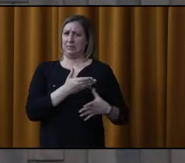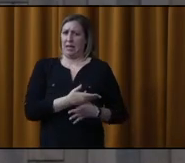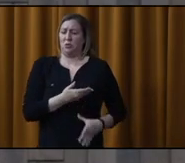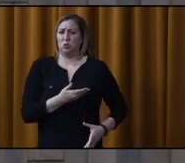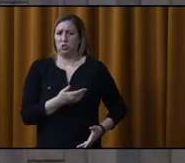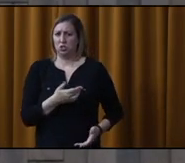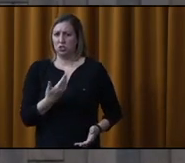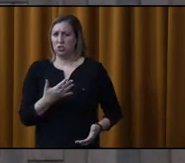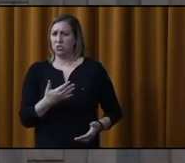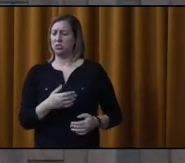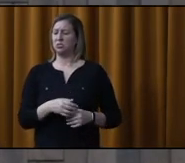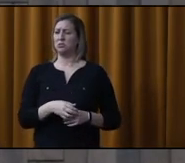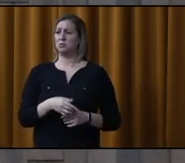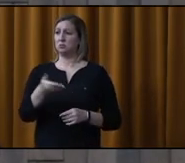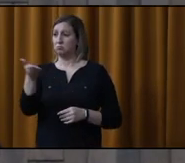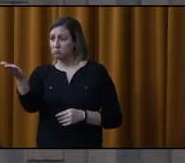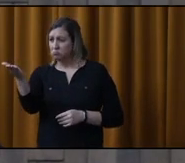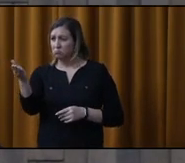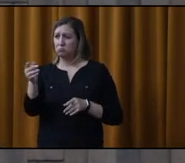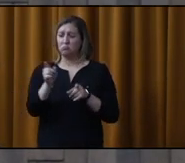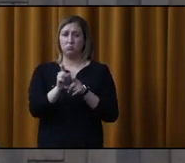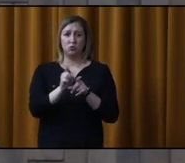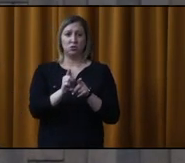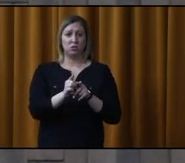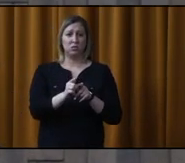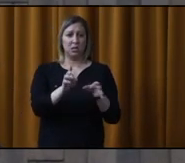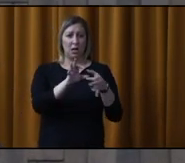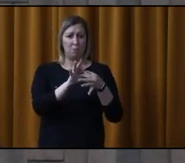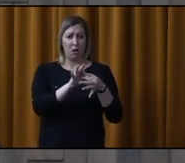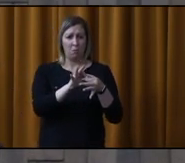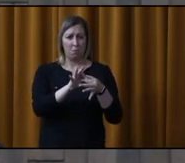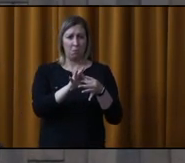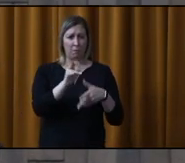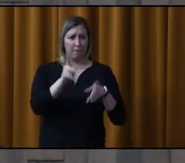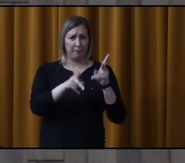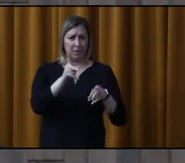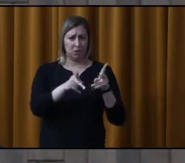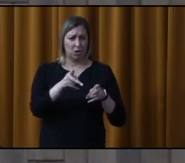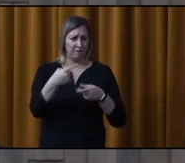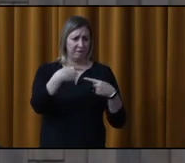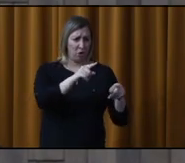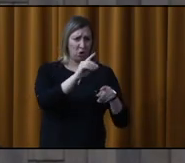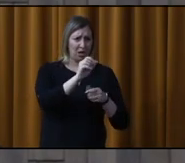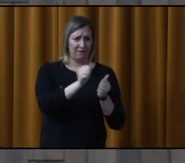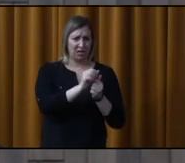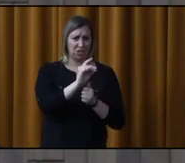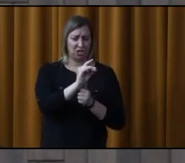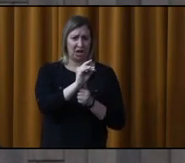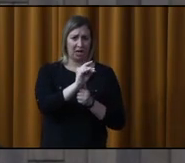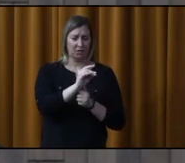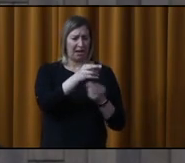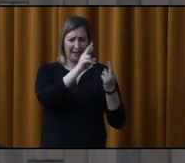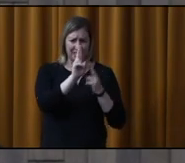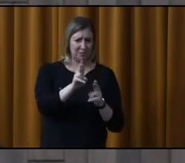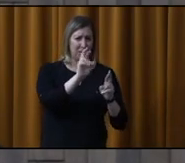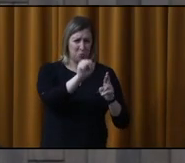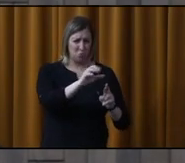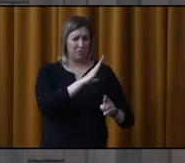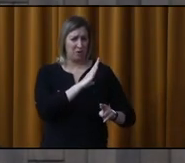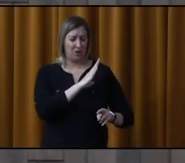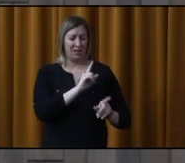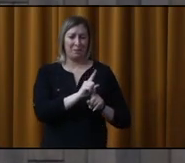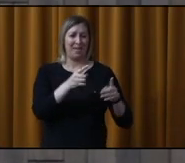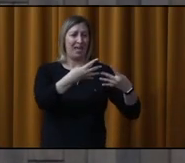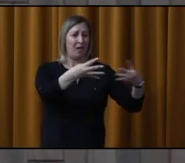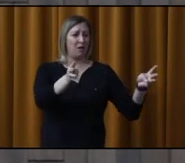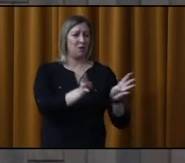Ensuite, j'ai aucun doute que vous et la très, très, très grande majorité des gens qui amenaient leurs chiens étaient respectueux. Malheureusement, l'enclos